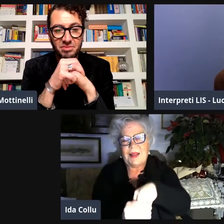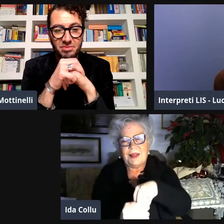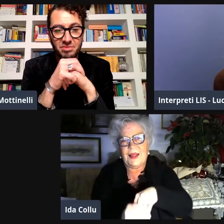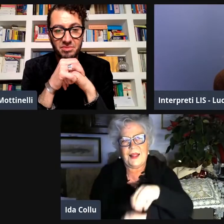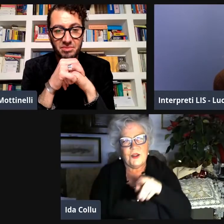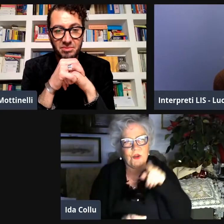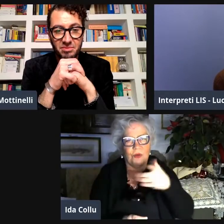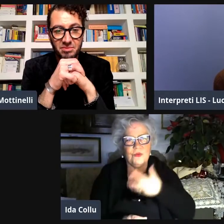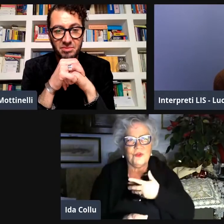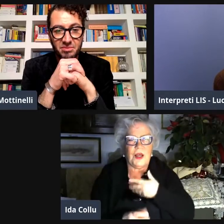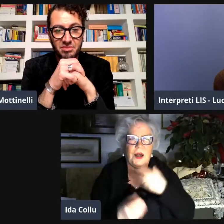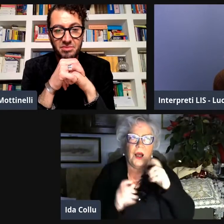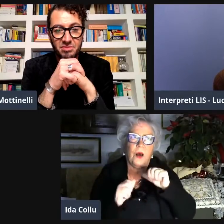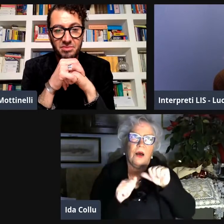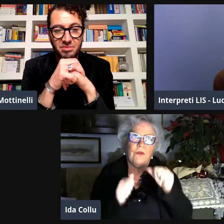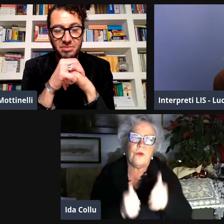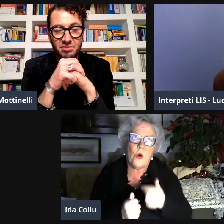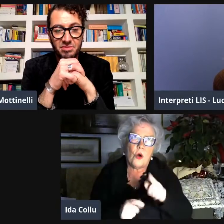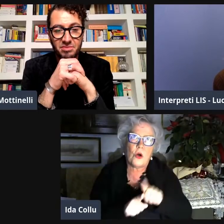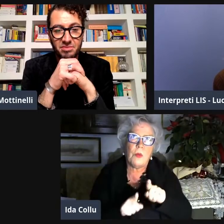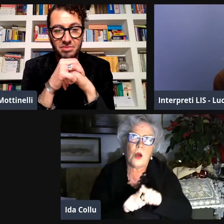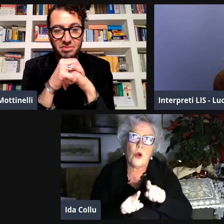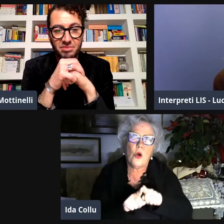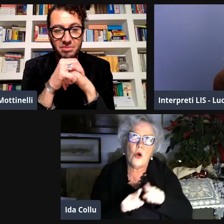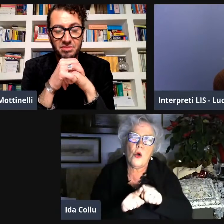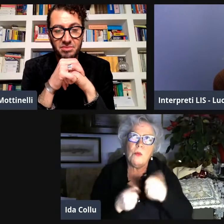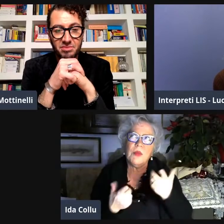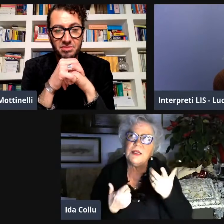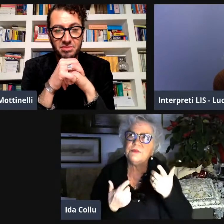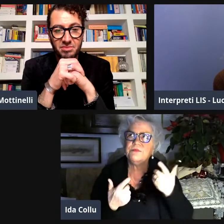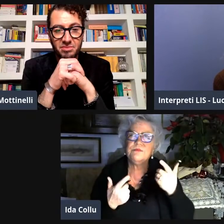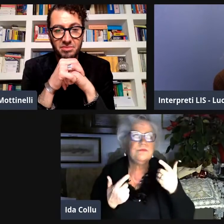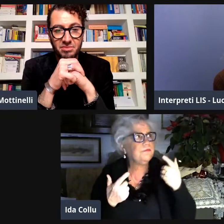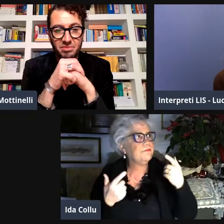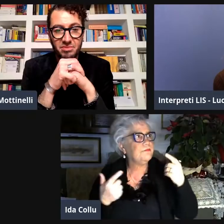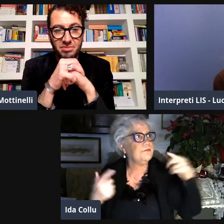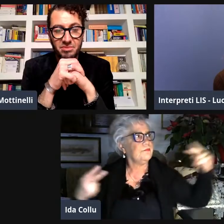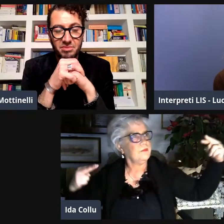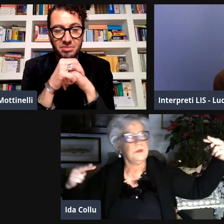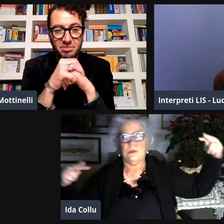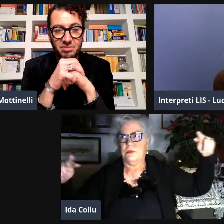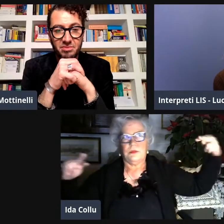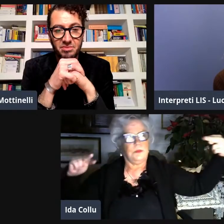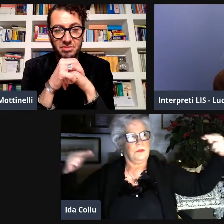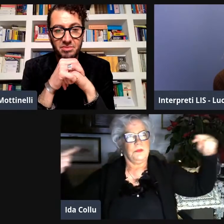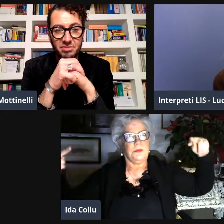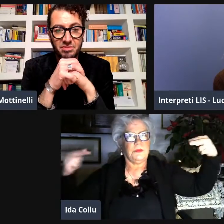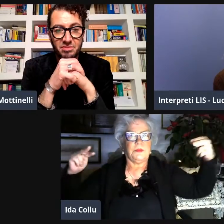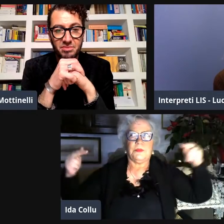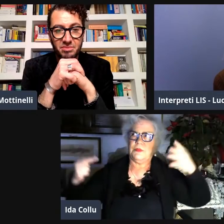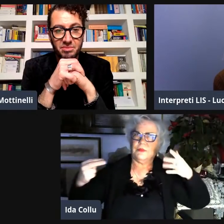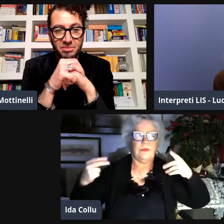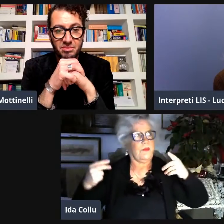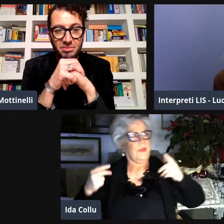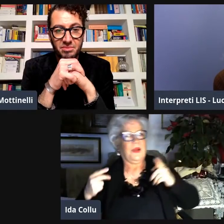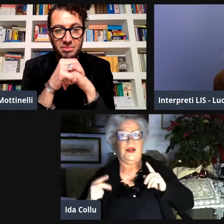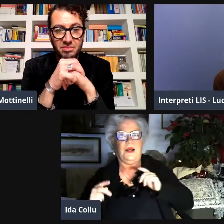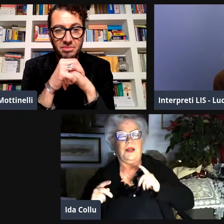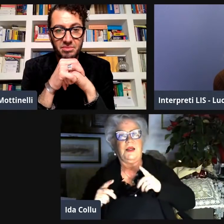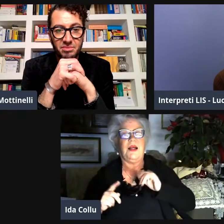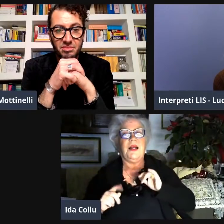c'era già una convinzione possiamo dire che che io poi ho capito